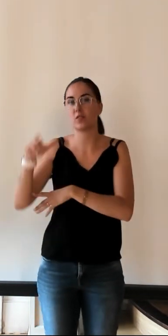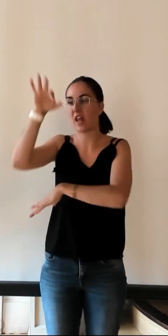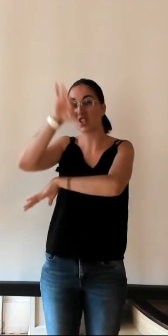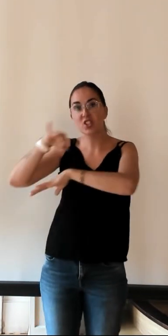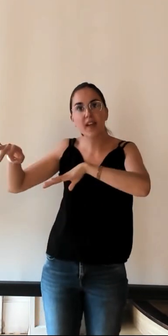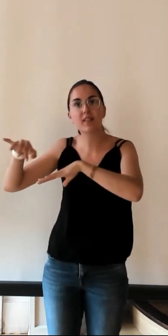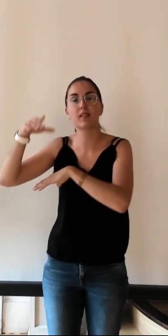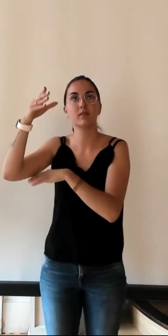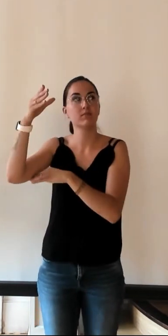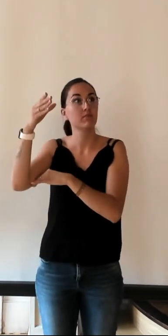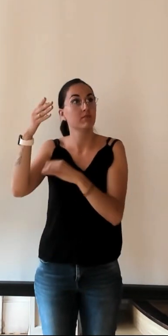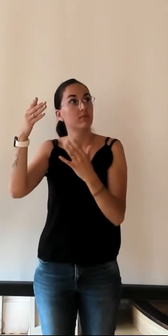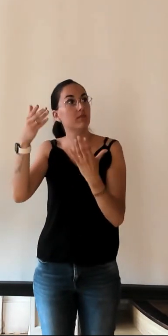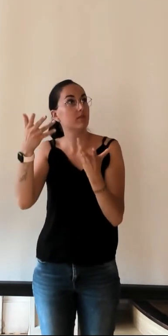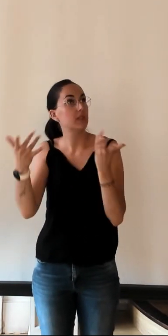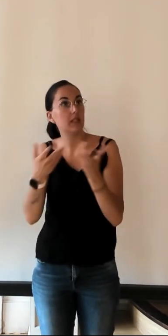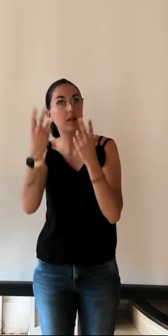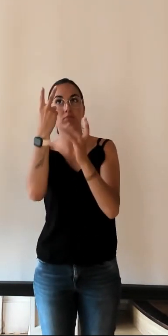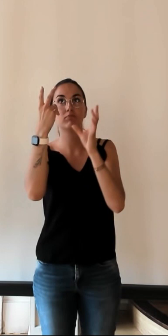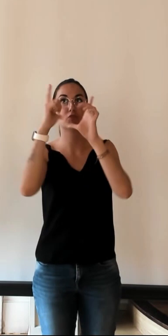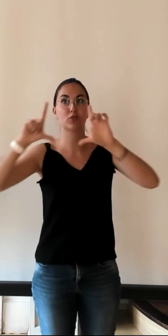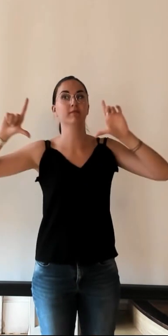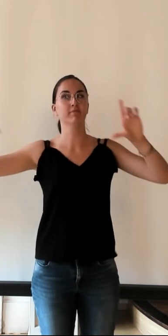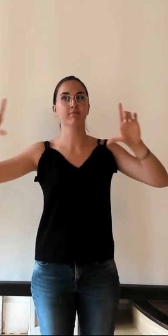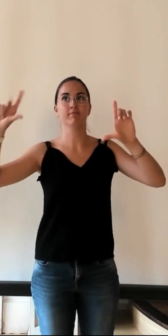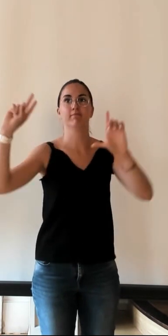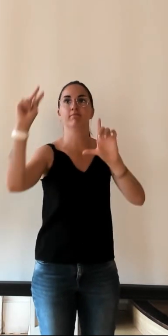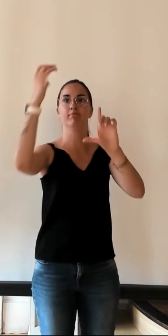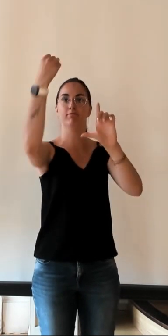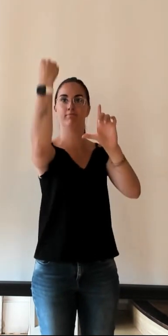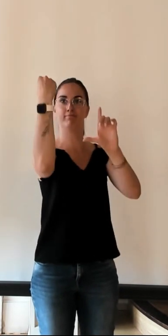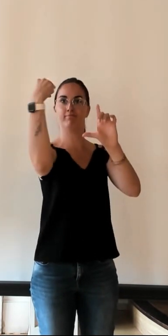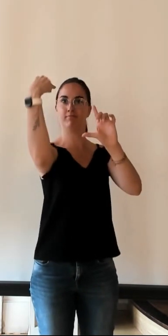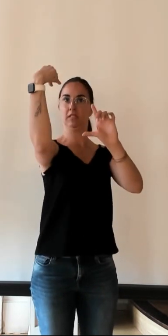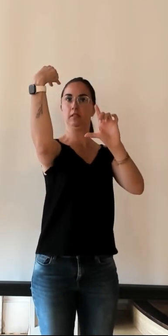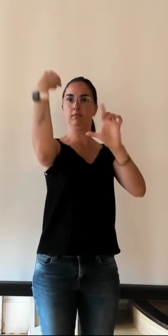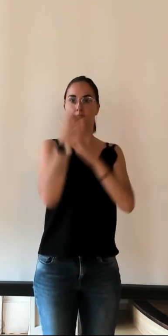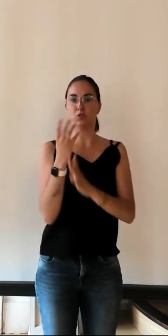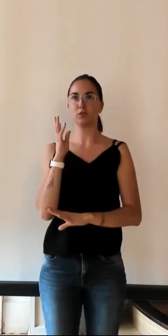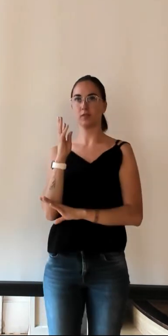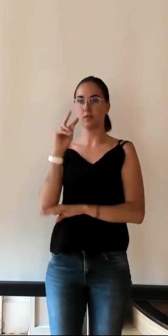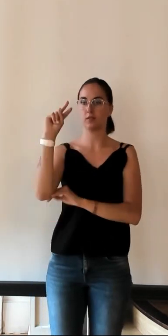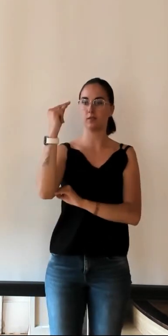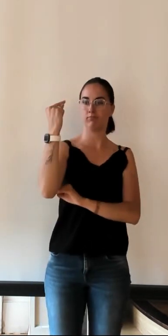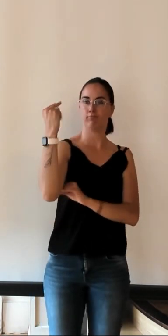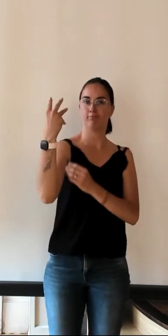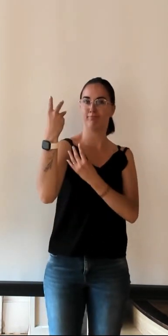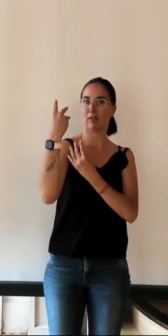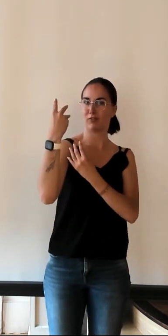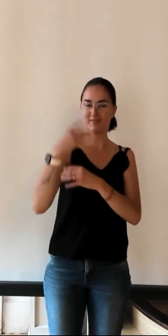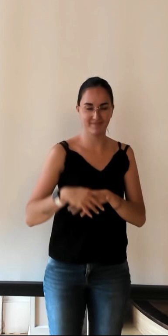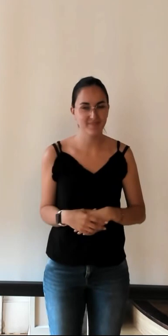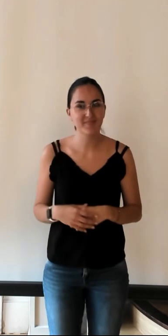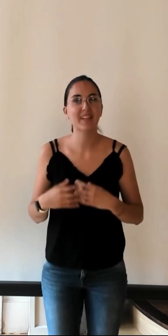établissement et qui regarde un peu le conférencier d'un petit air moqueur. Voilà, donc,